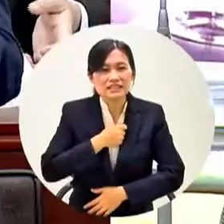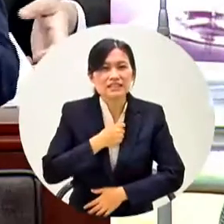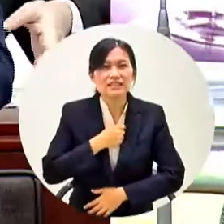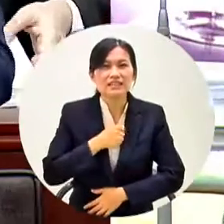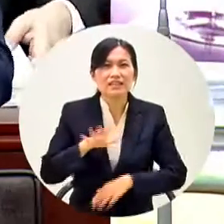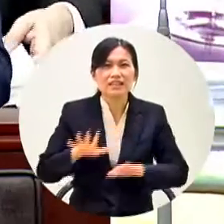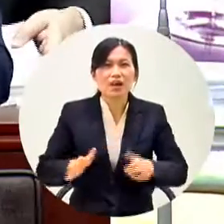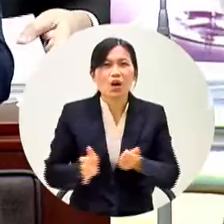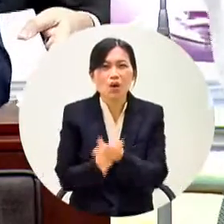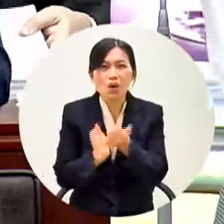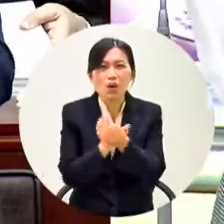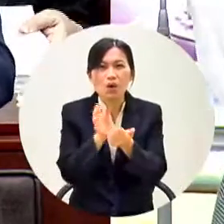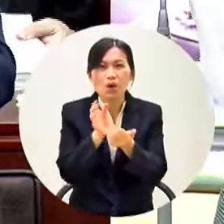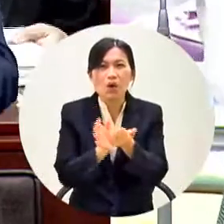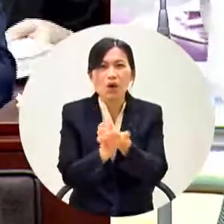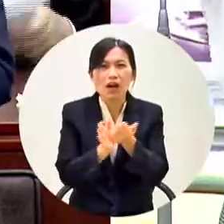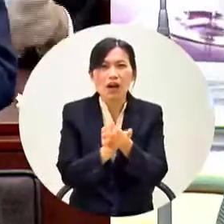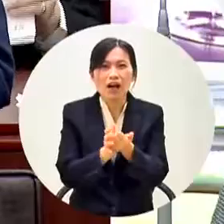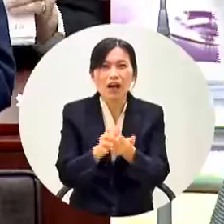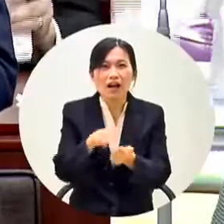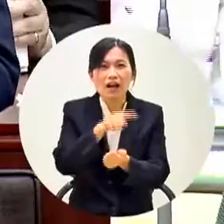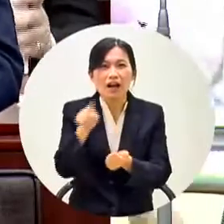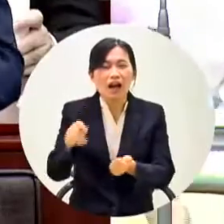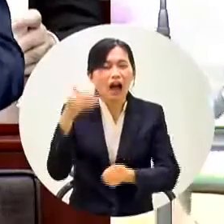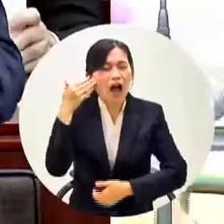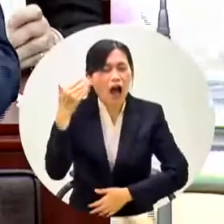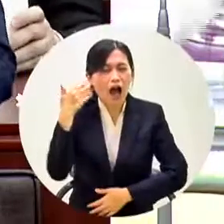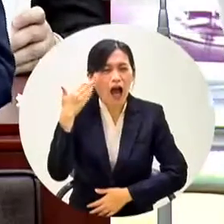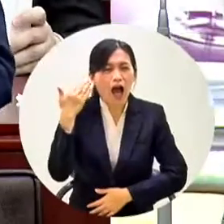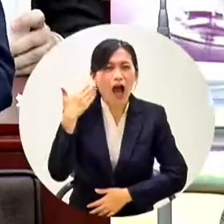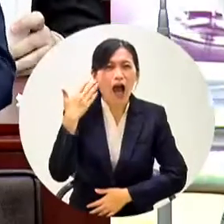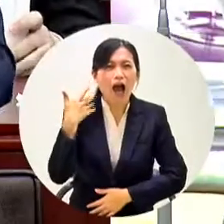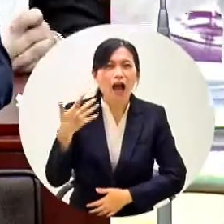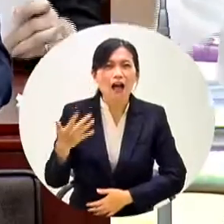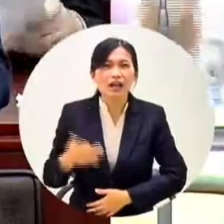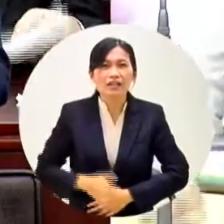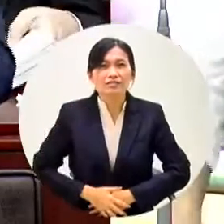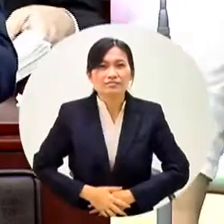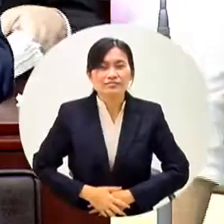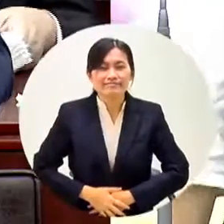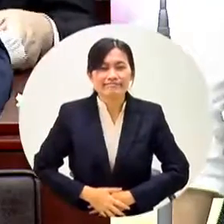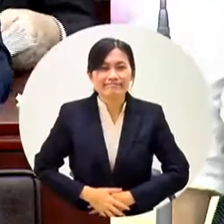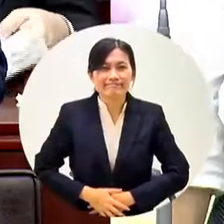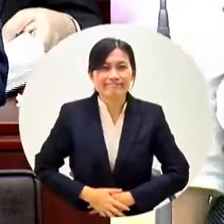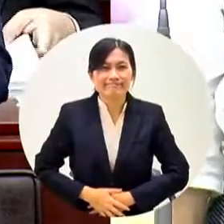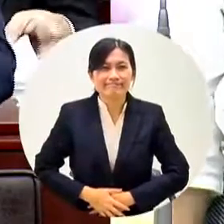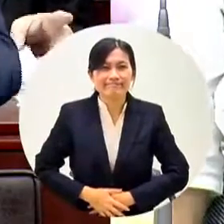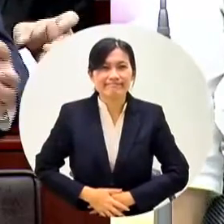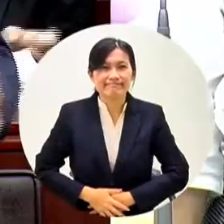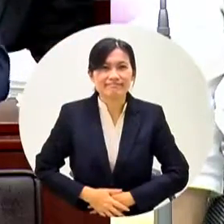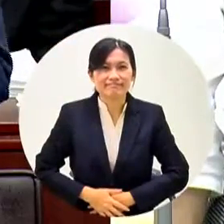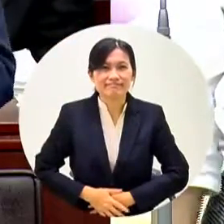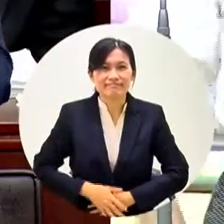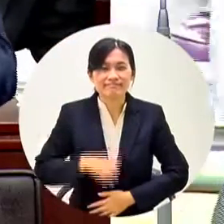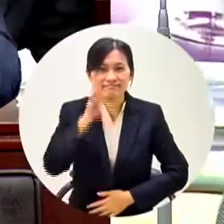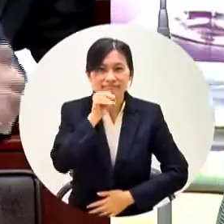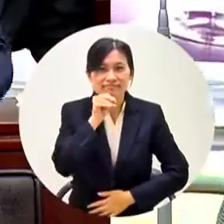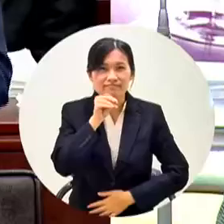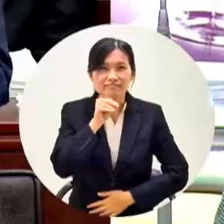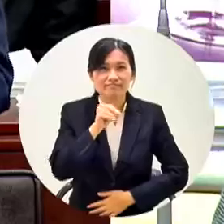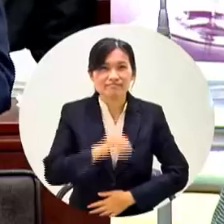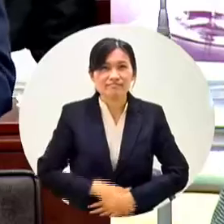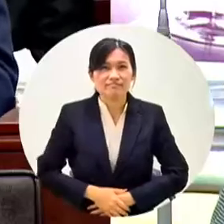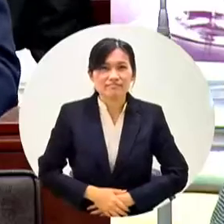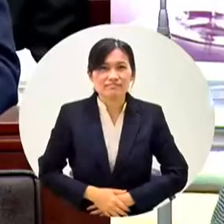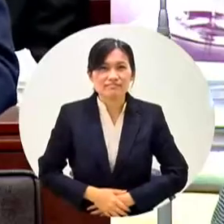現在學到你不怕你點視教英文要有效果怎麼樣才有效果你多一節但是指的老師或是教材不對其實